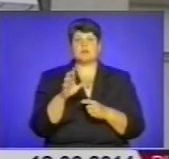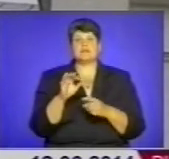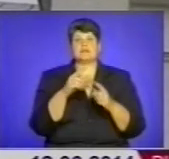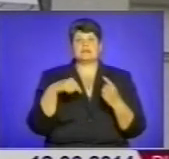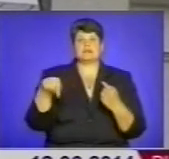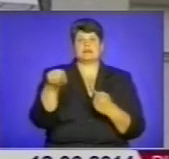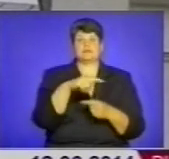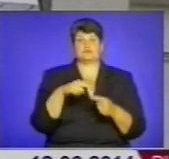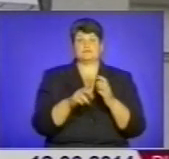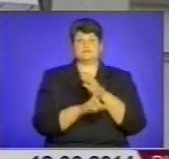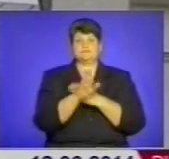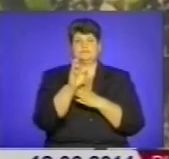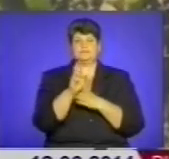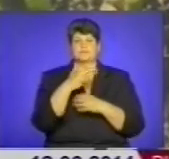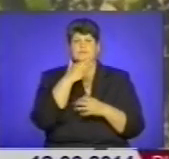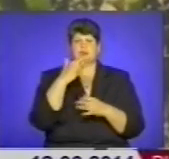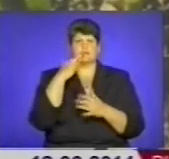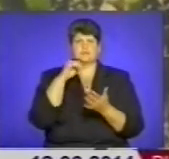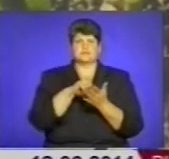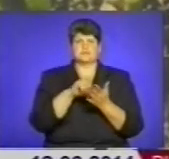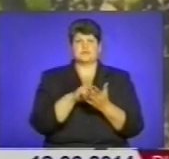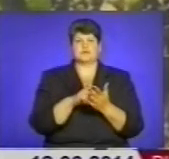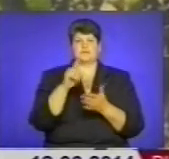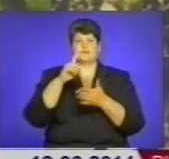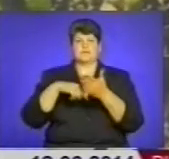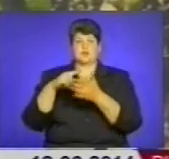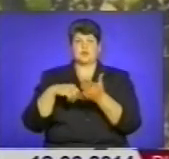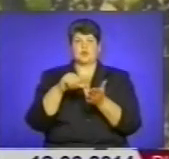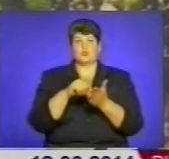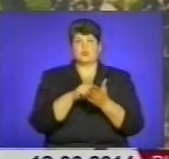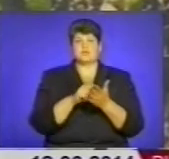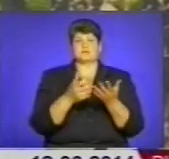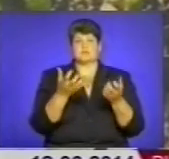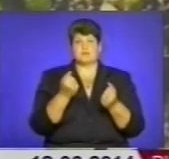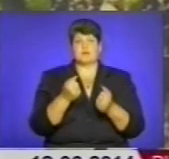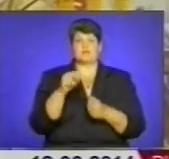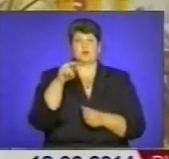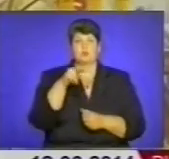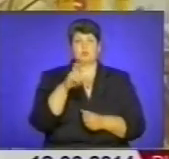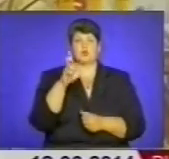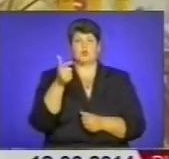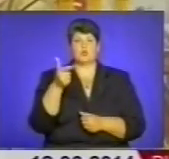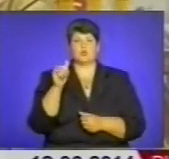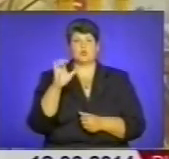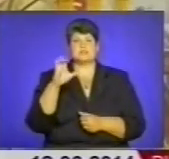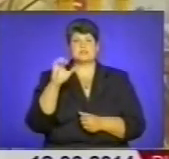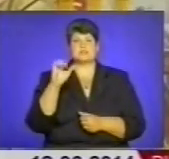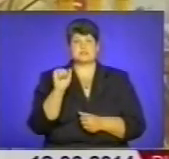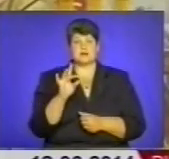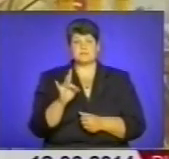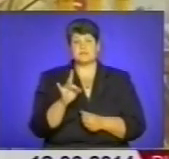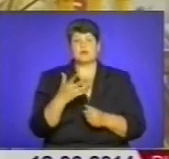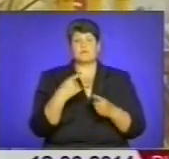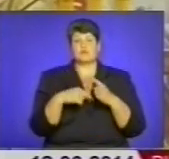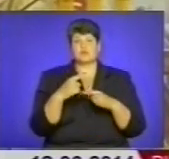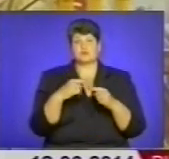завжди гуртувалися представники різних конфесій. Участь у відправах брав блаженніший кардинал Любомир Гузар. Повернути святині добру славу